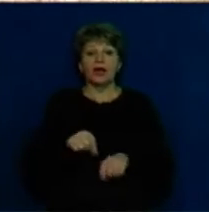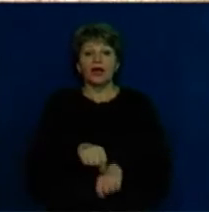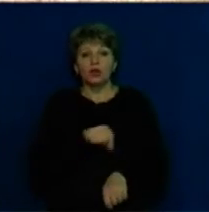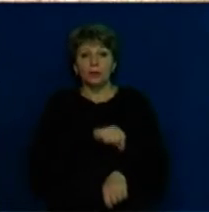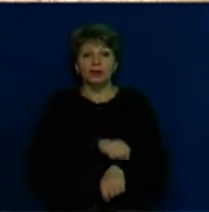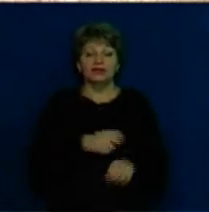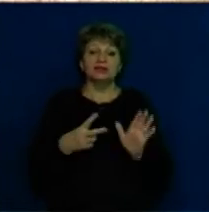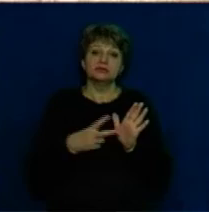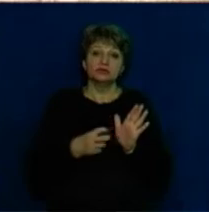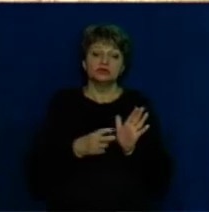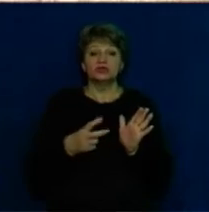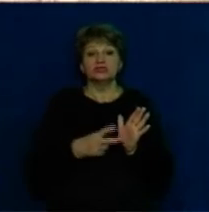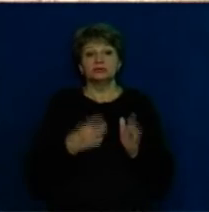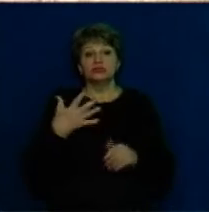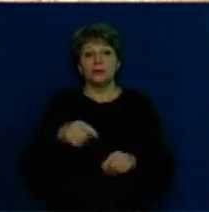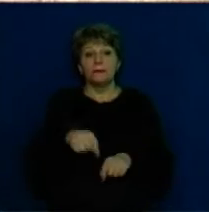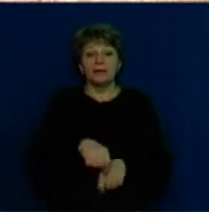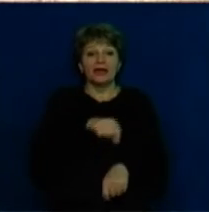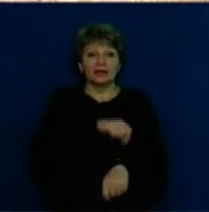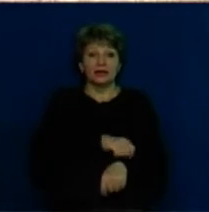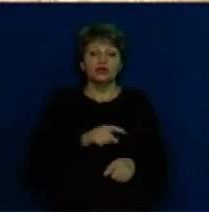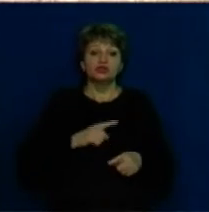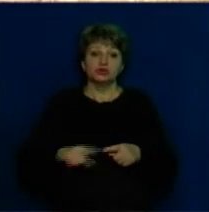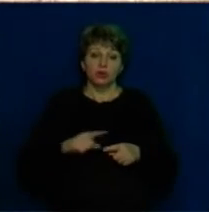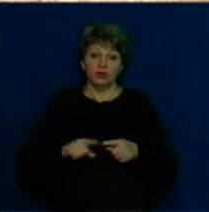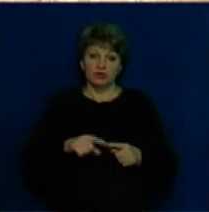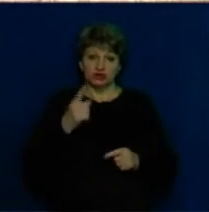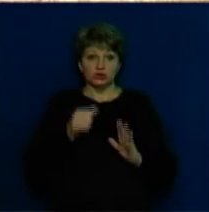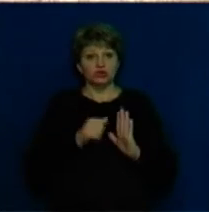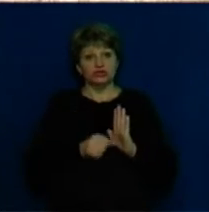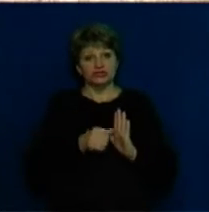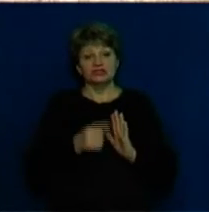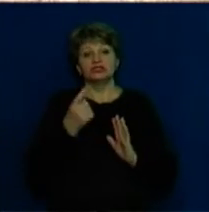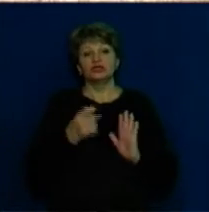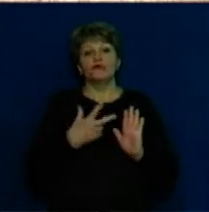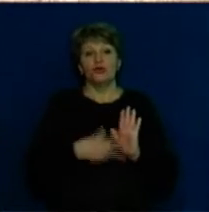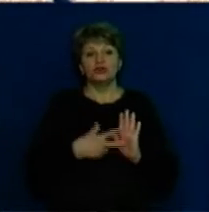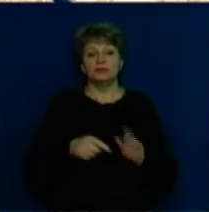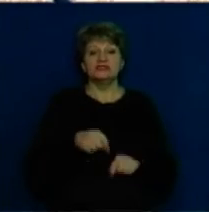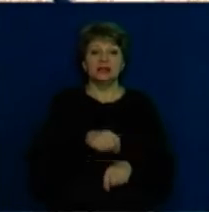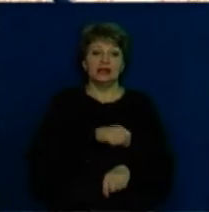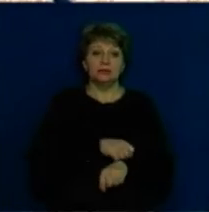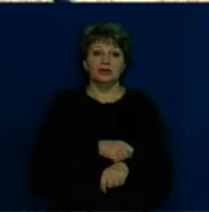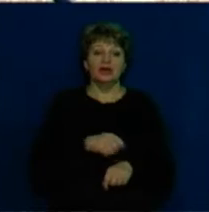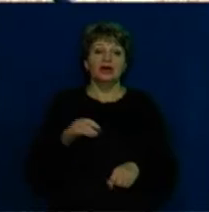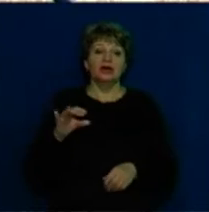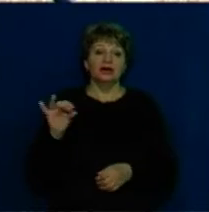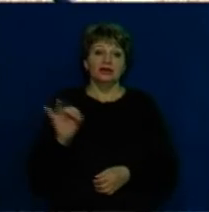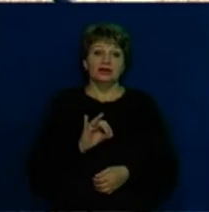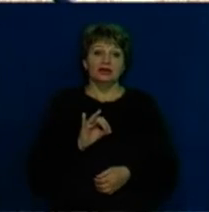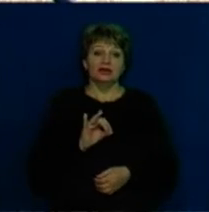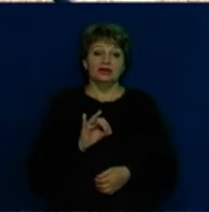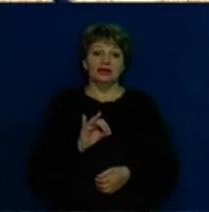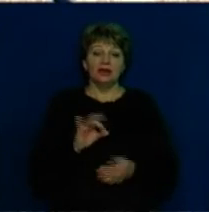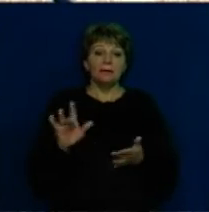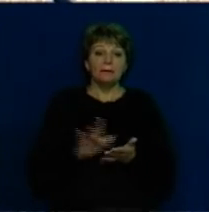700-750 кілометрів з швидкістю 160-180 кілометрів. І планшет, як